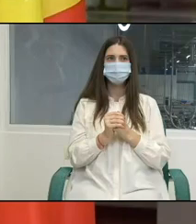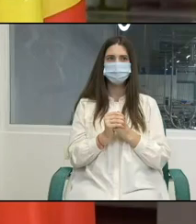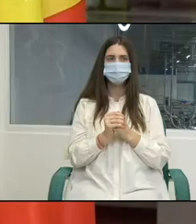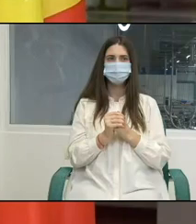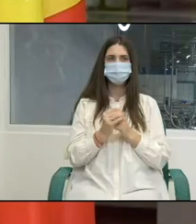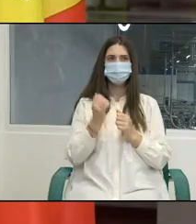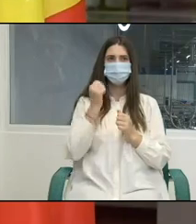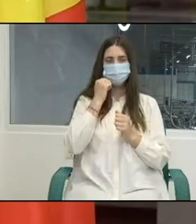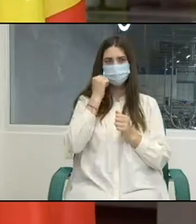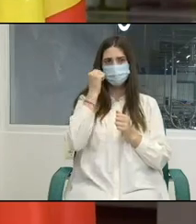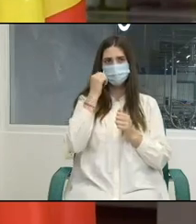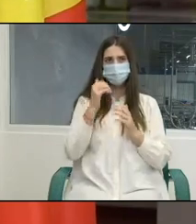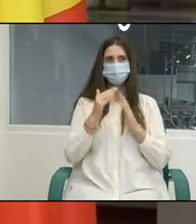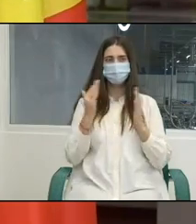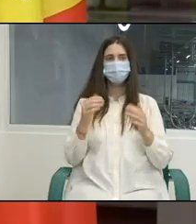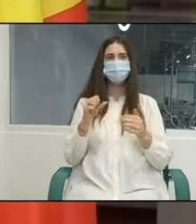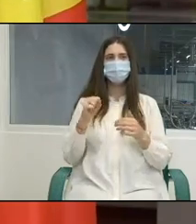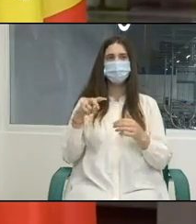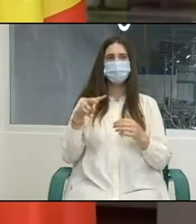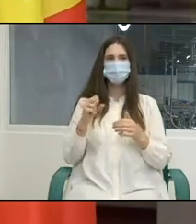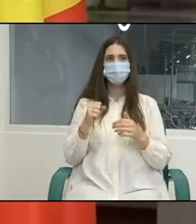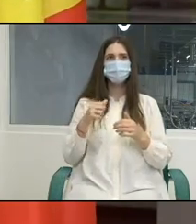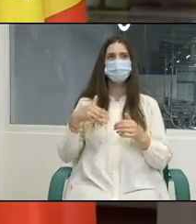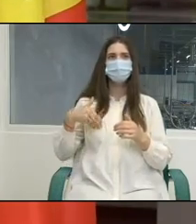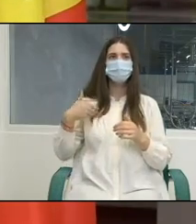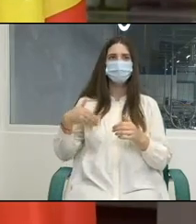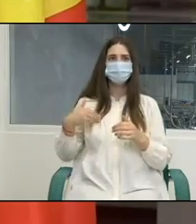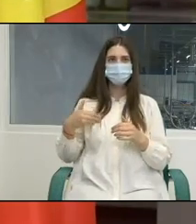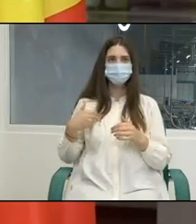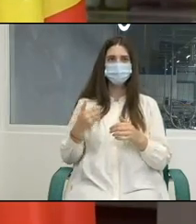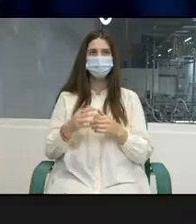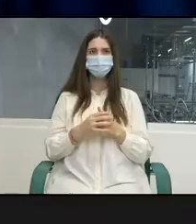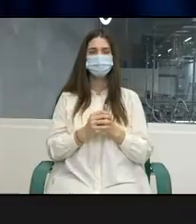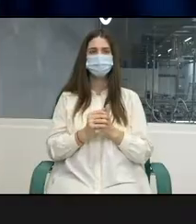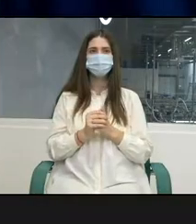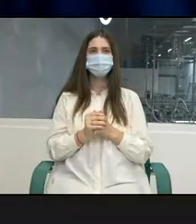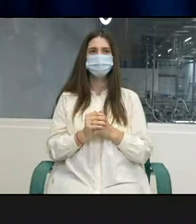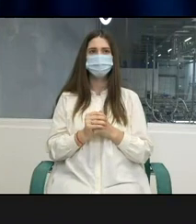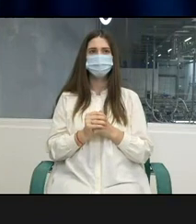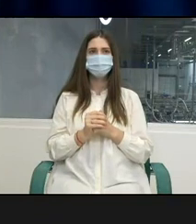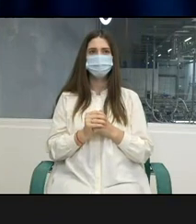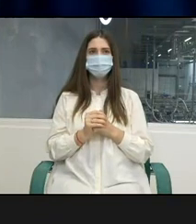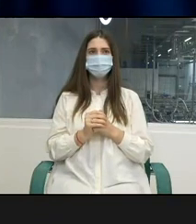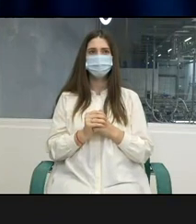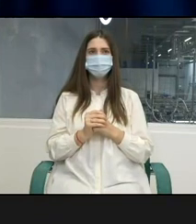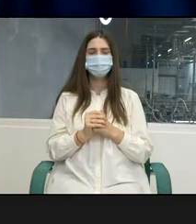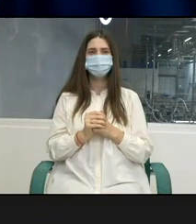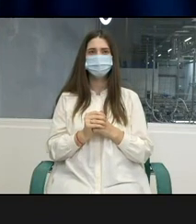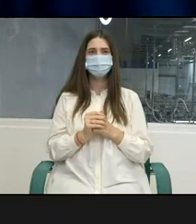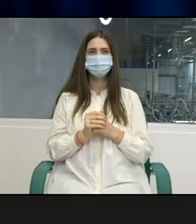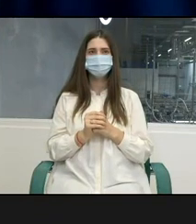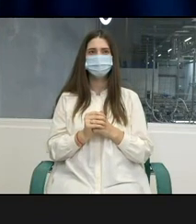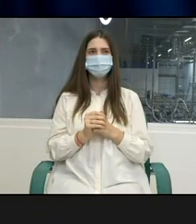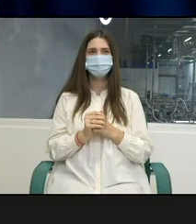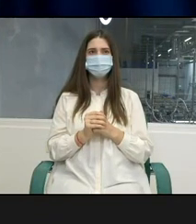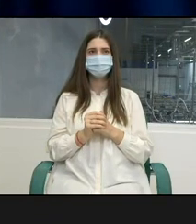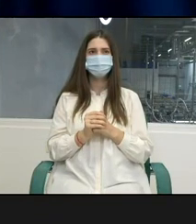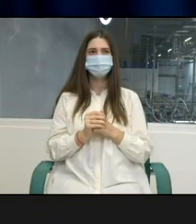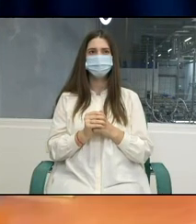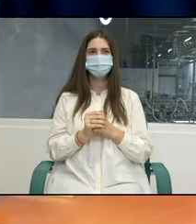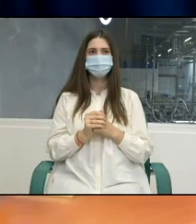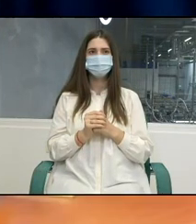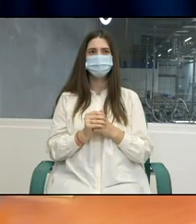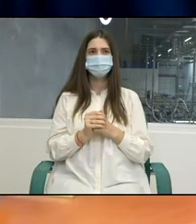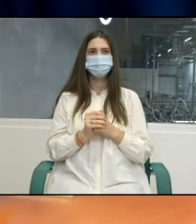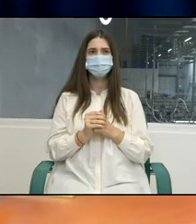Mulțumesc mult, Ala! Bună dimineața tuturor! excelențe, domnule ministru Spătaru, dragi reprezentanți